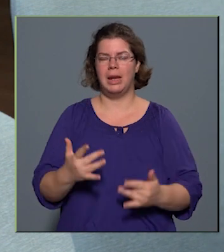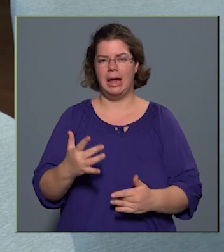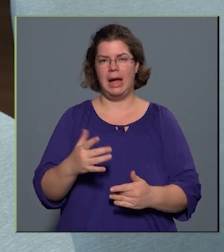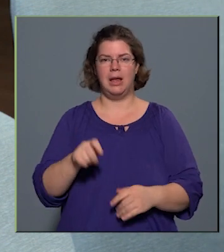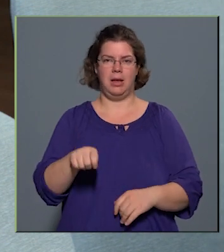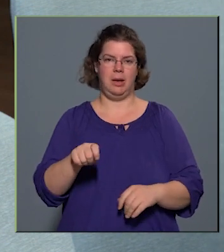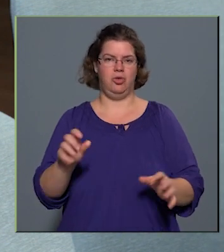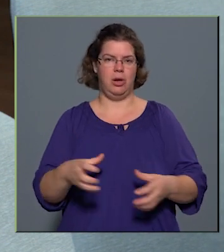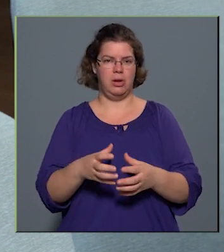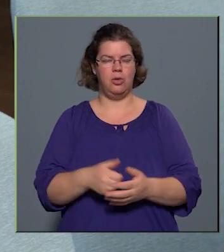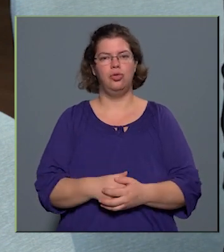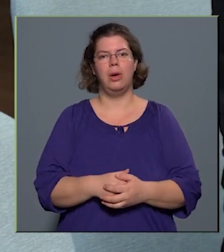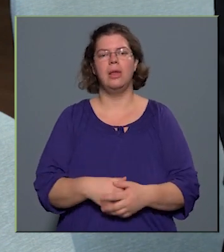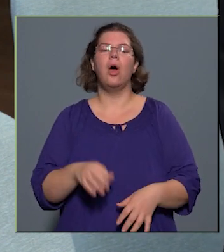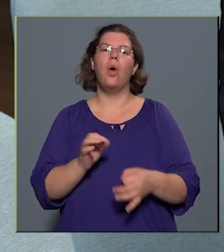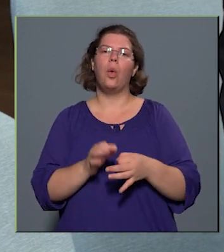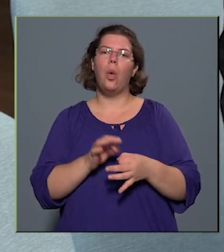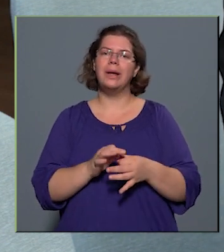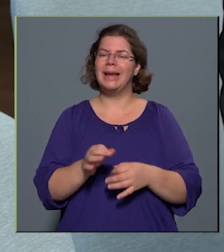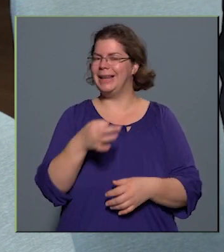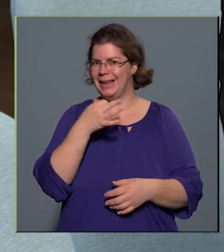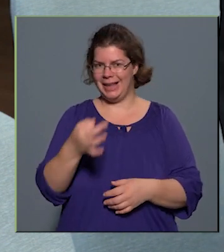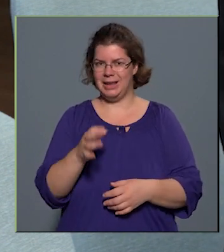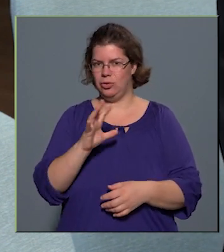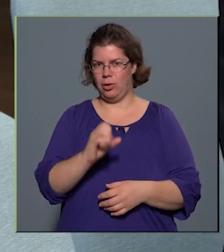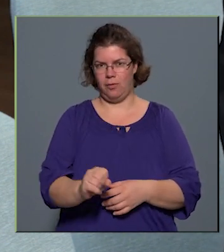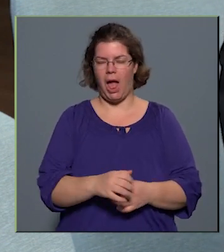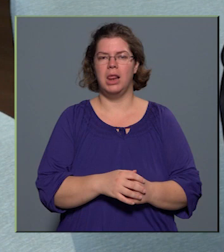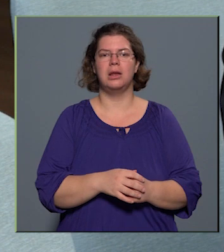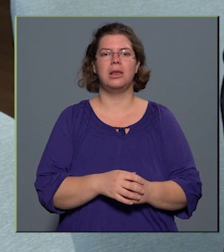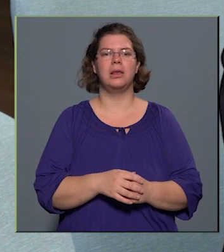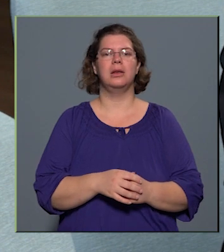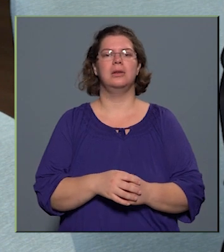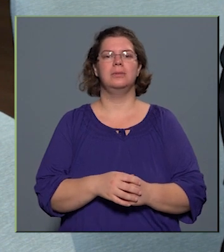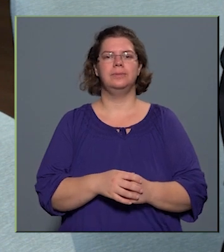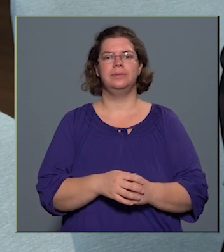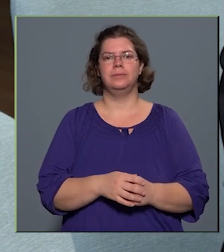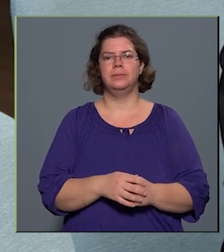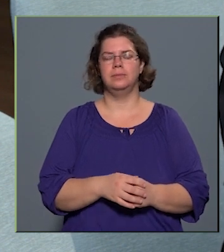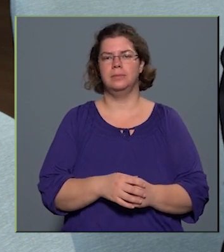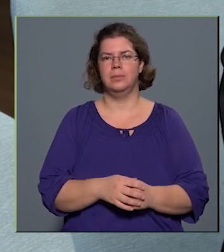képviselőtestület. A konkrét kérdésre a válasz az, hogy